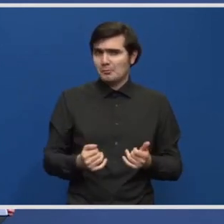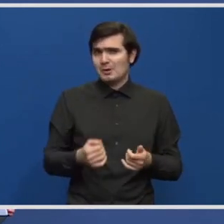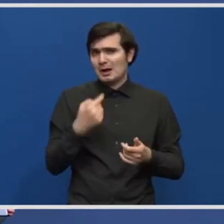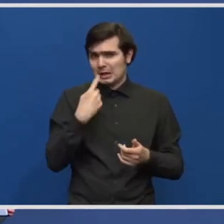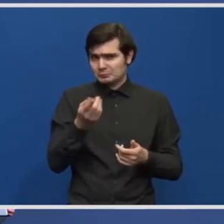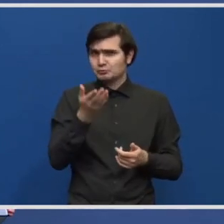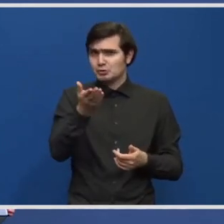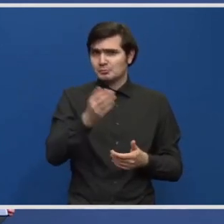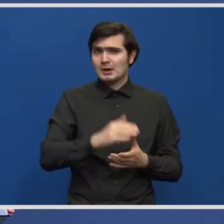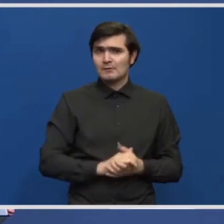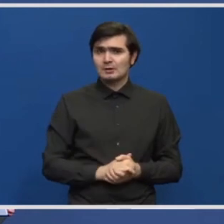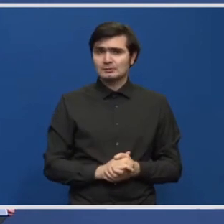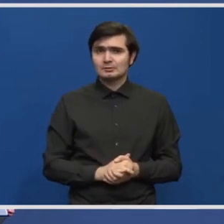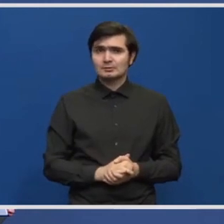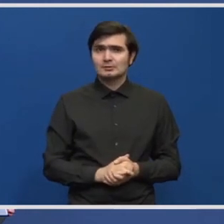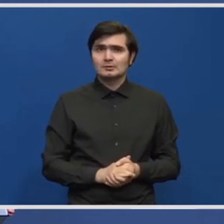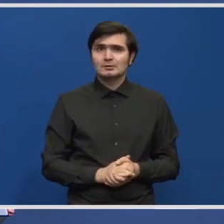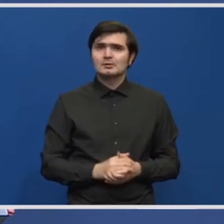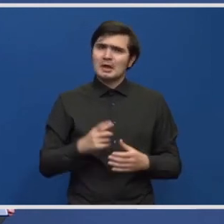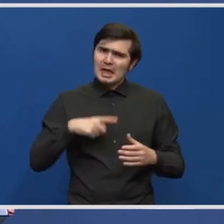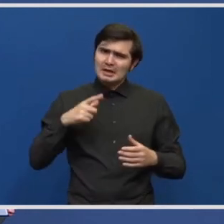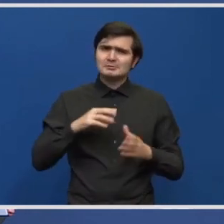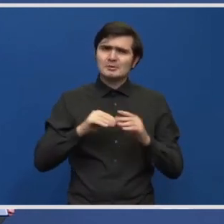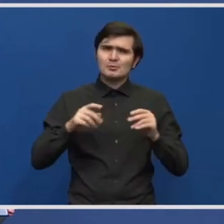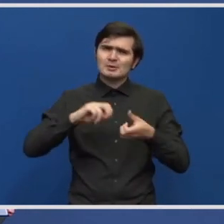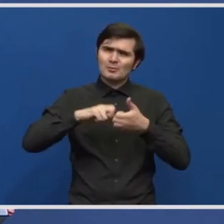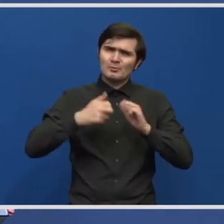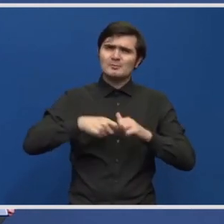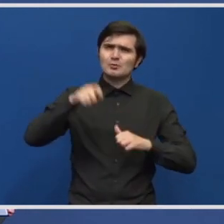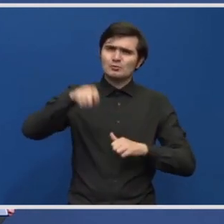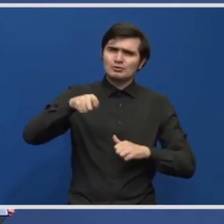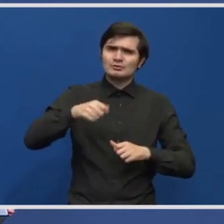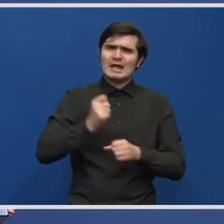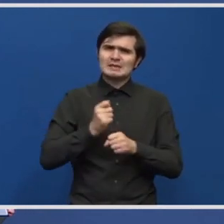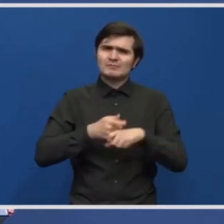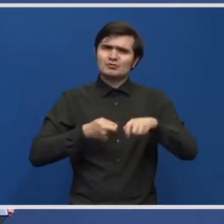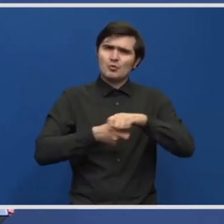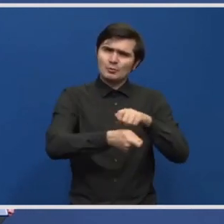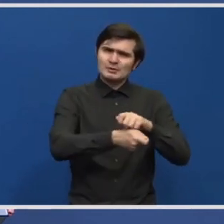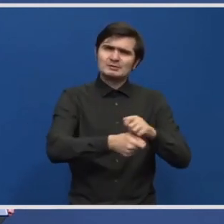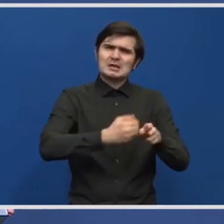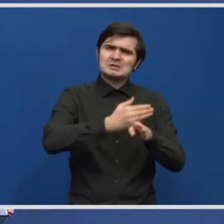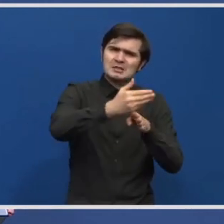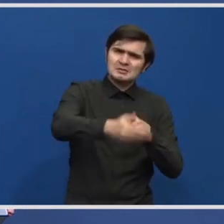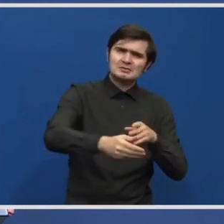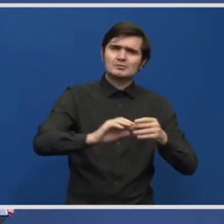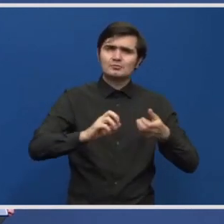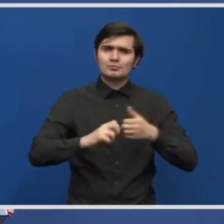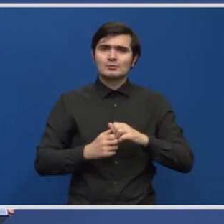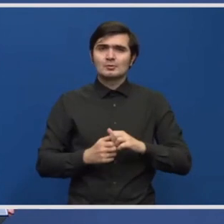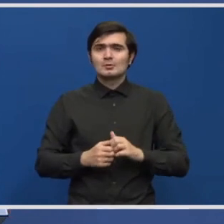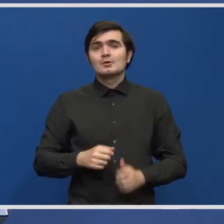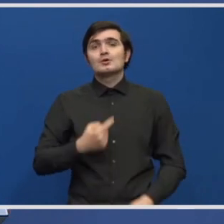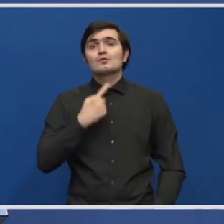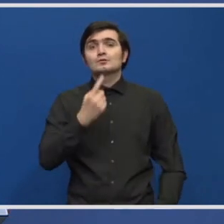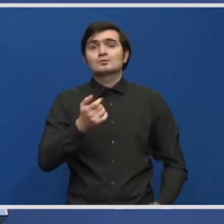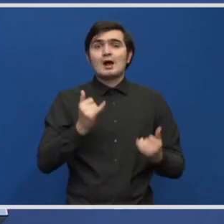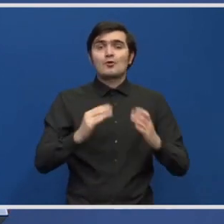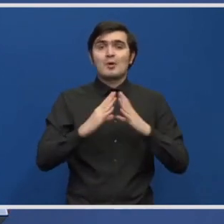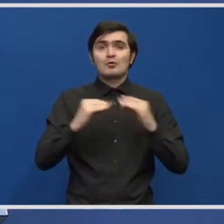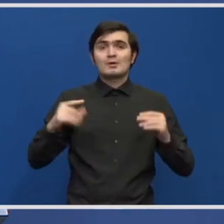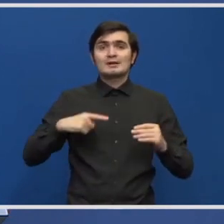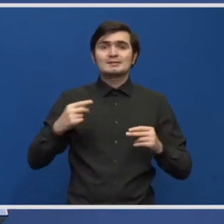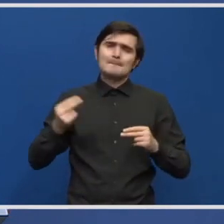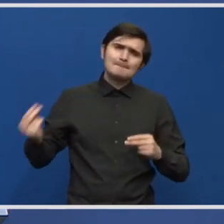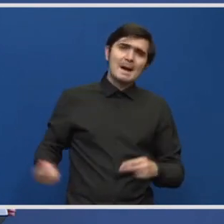descris și dumneavoastră, vorbeați despre contestații, exproprieri, judecată și celălalt. Pot să spun că stăm mai bine ca niciodată, și